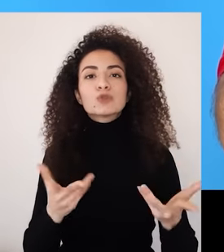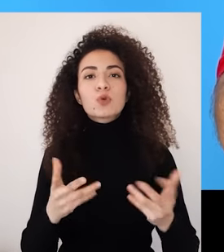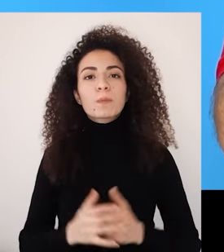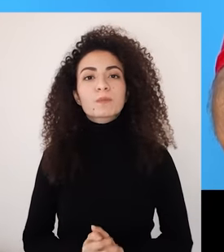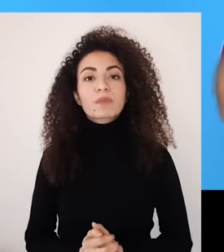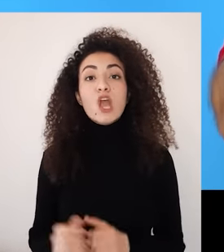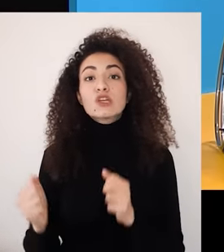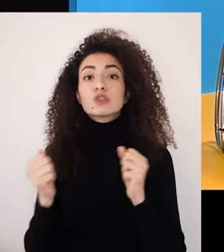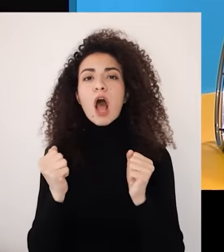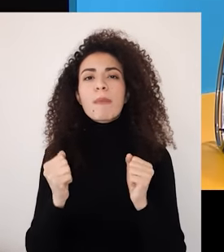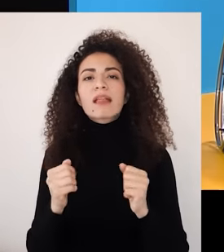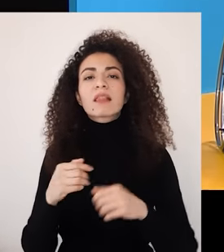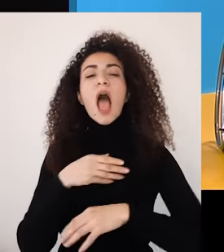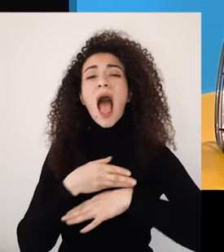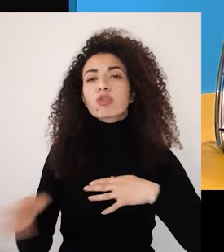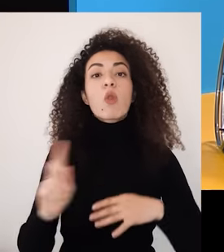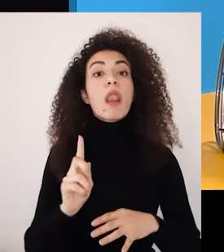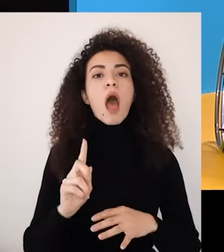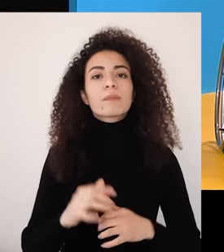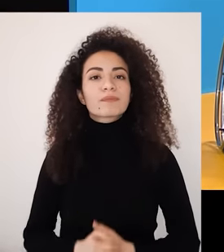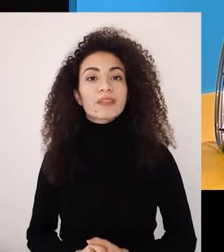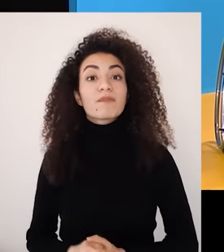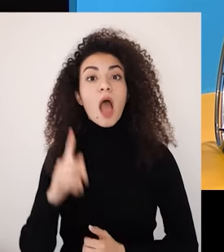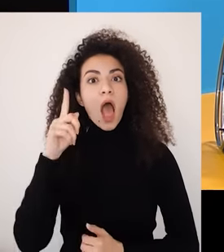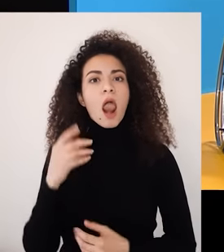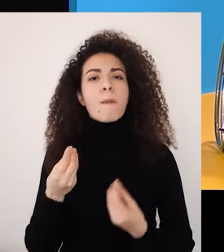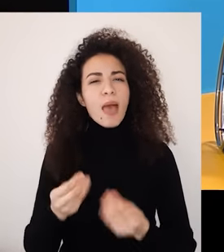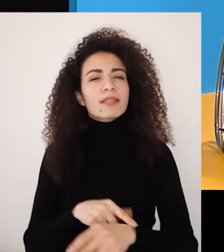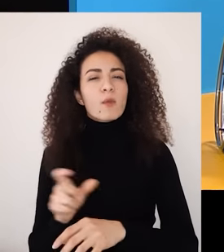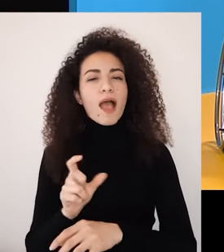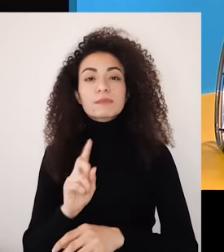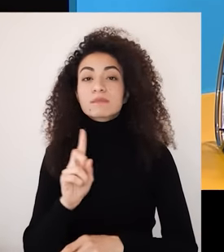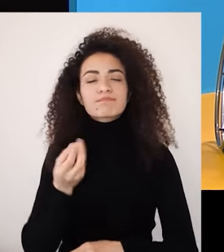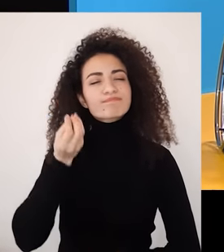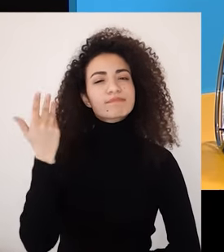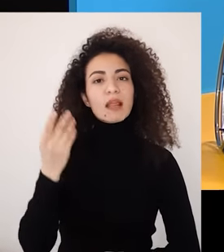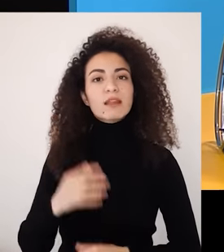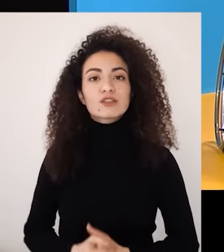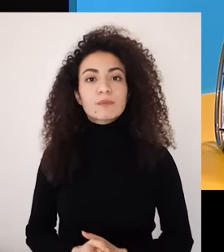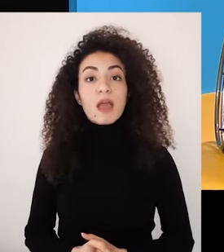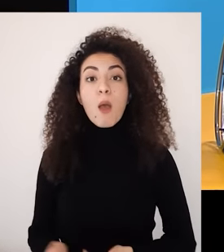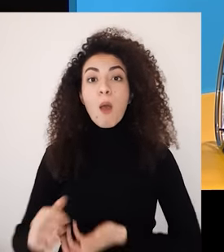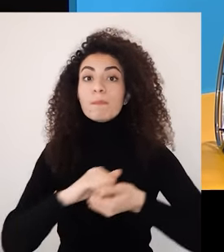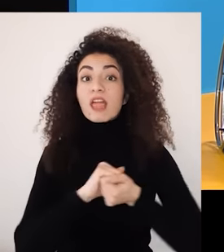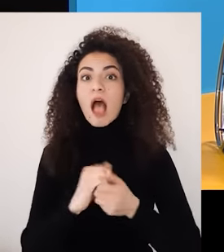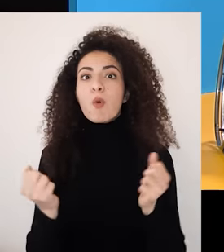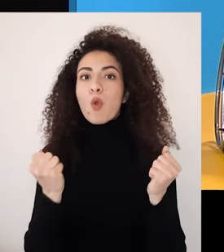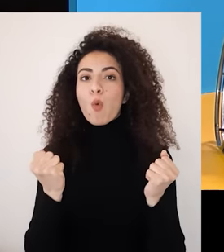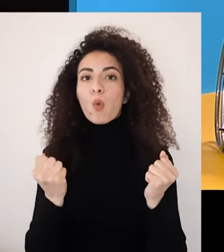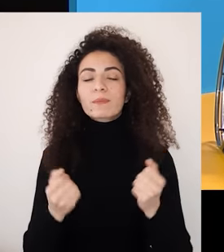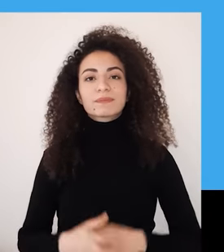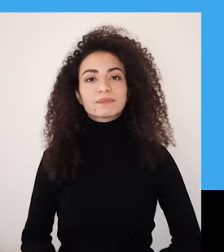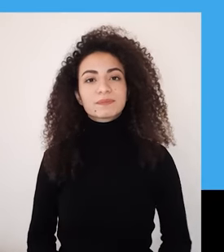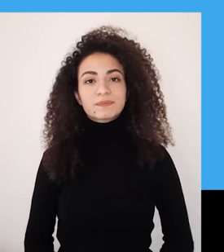بمسالتنا مثلا الصعوباتنا بالدوم أو الله يمهل ولا يهمل الفرح بالأمور الصغيرة أو بالتضامن